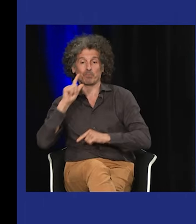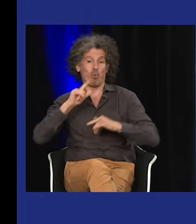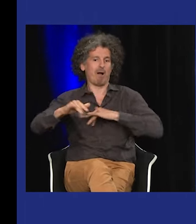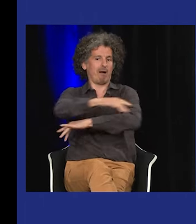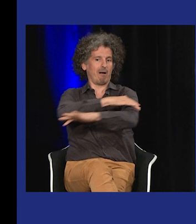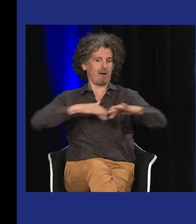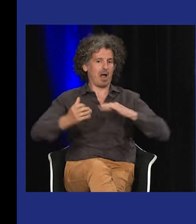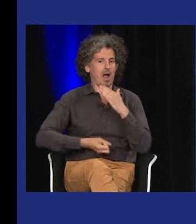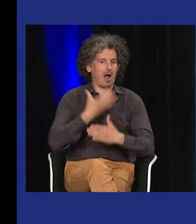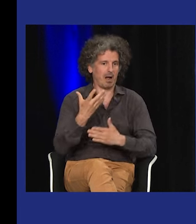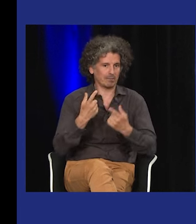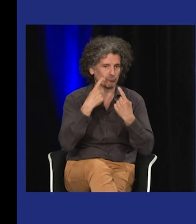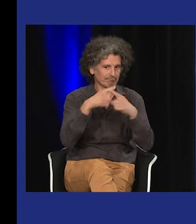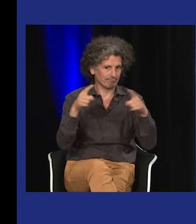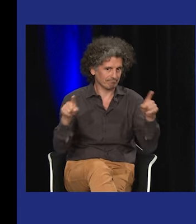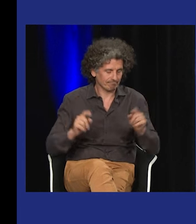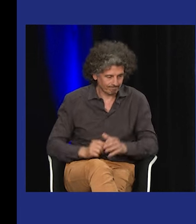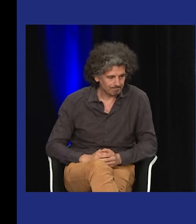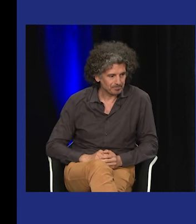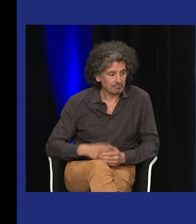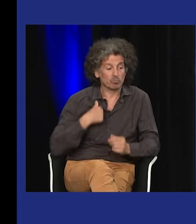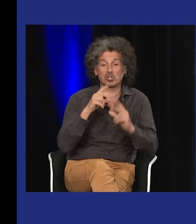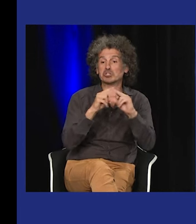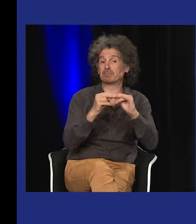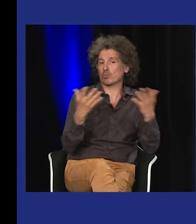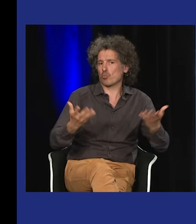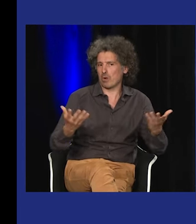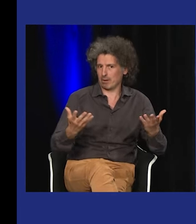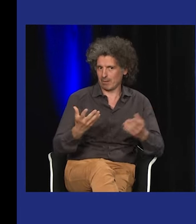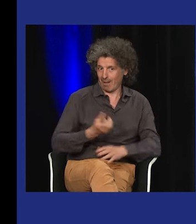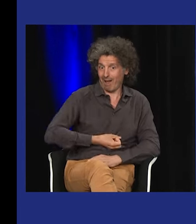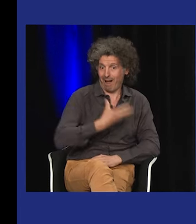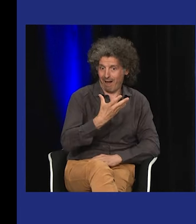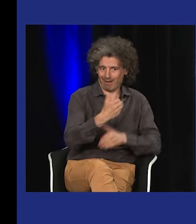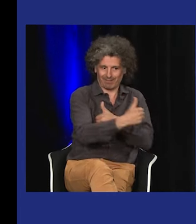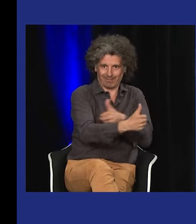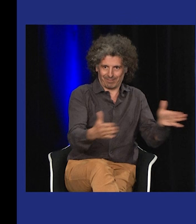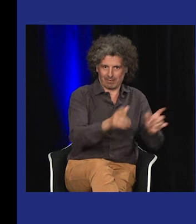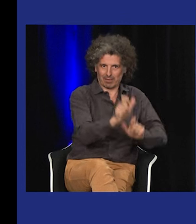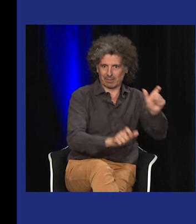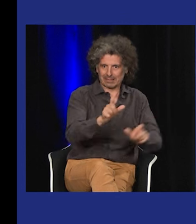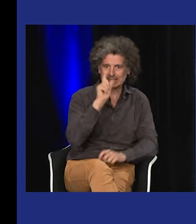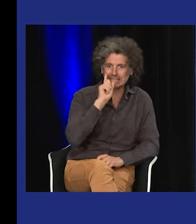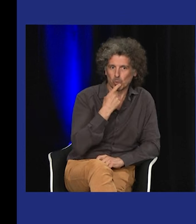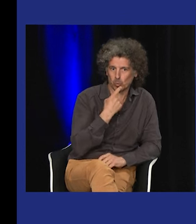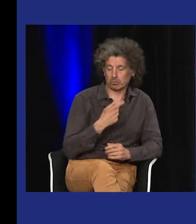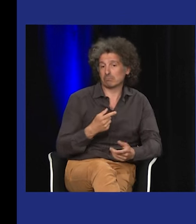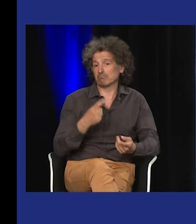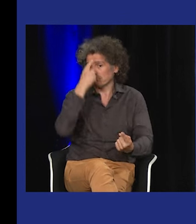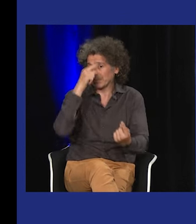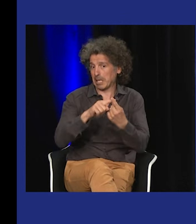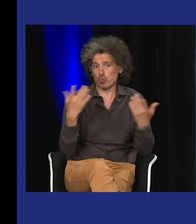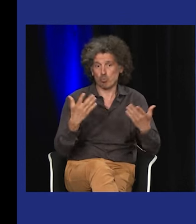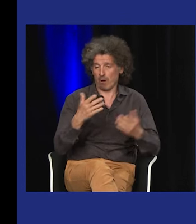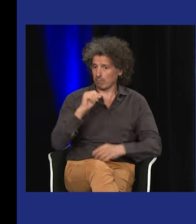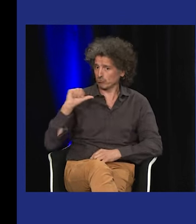facile, parce que dans les arts, il y a vraiment une diversité importante. Donc, quand